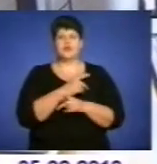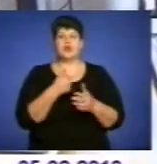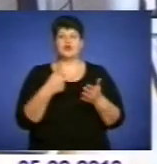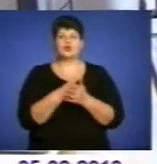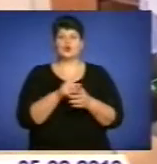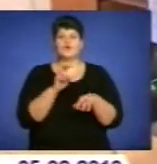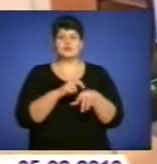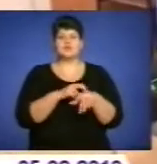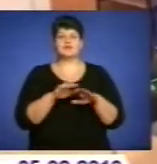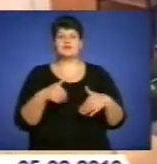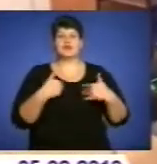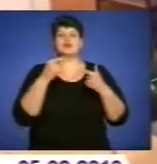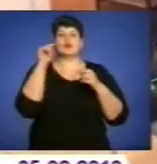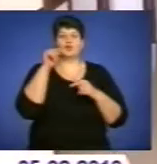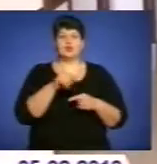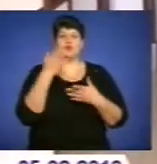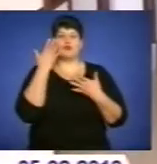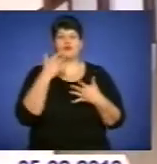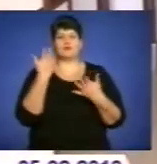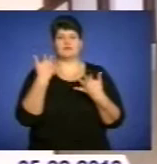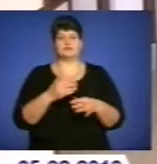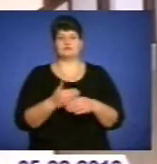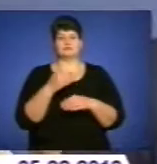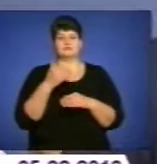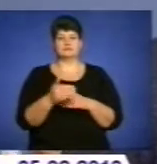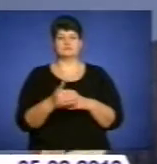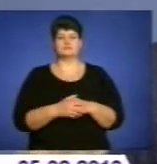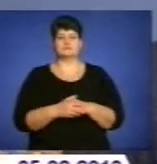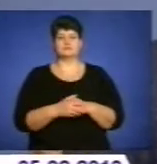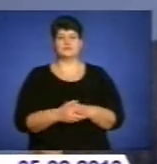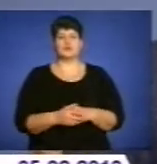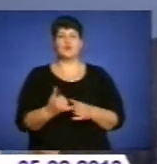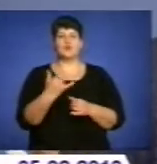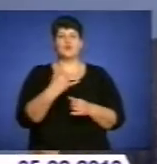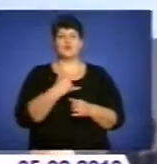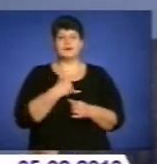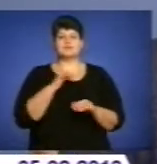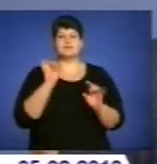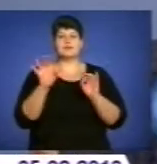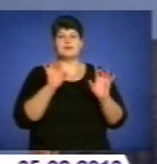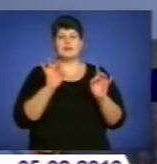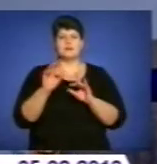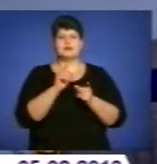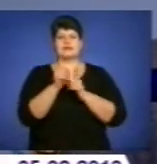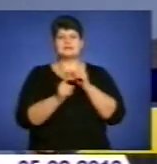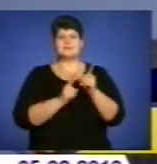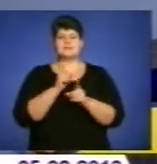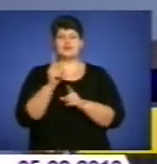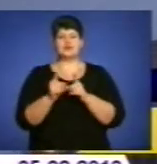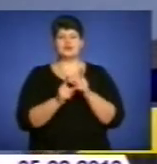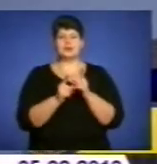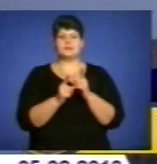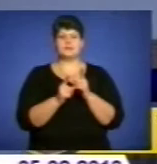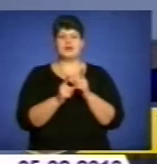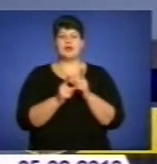звертаються в основному тоді, коли хвороба безнадійно прогресує. У нас реклама заміщує паради лікаря, фармацевта,